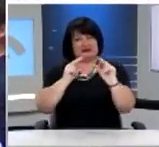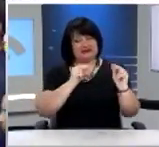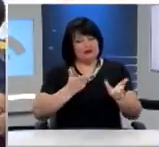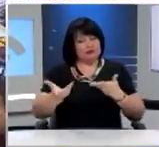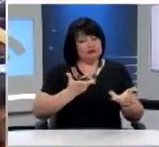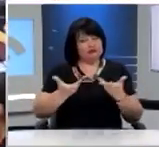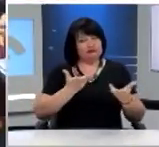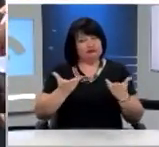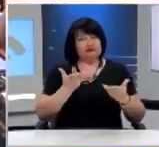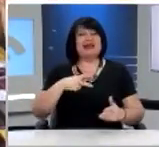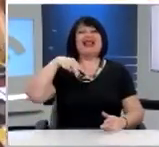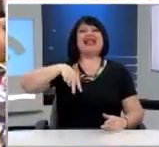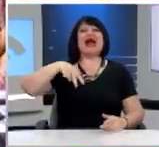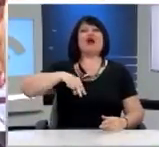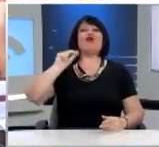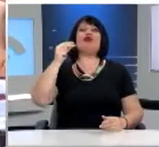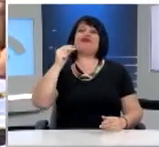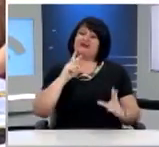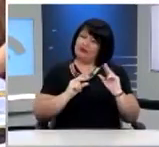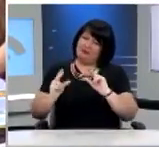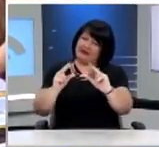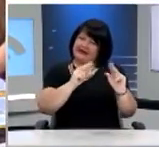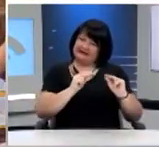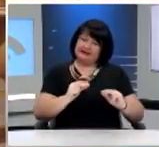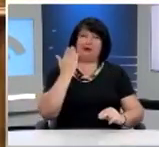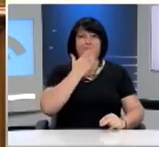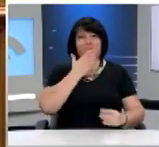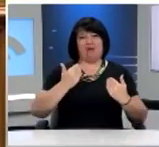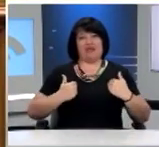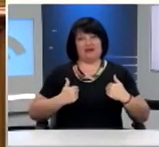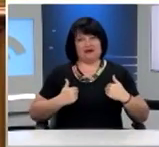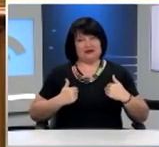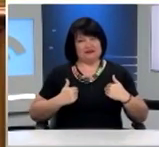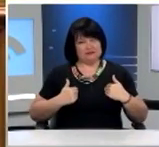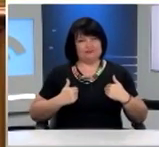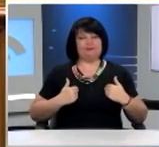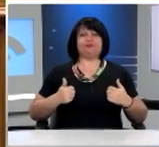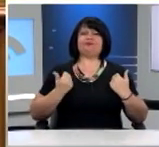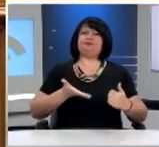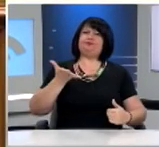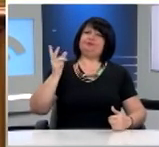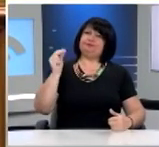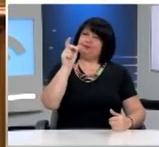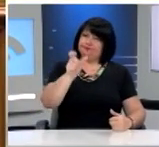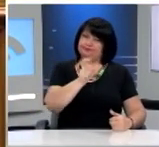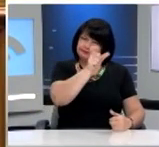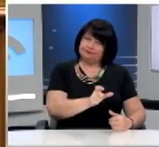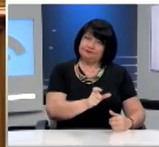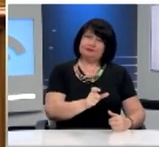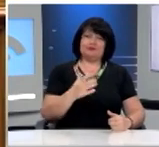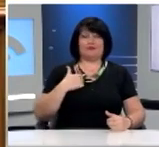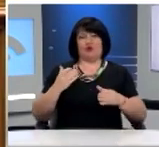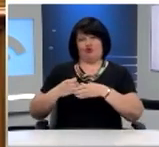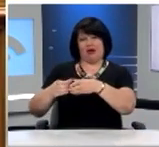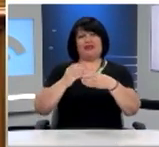ανταλλαγή απόψεων με τον κύριο Λιάκο, βουλευτή του Κοινοβουλίου. Ως μαθητές και μαθήτρες, επίβουλευτές, εκπροσωπώντας ο καθένας τη δικιά του